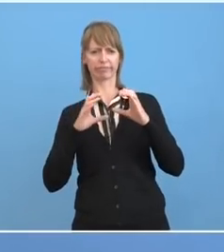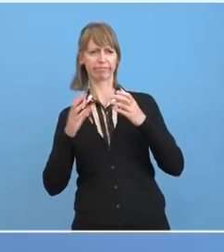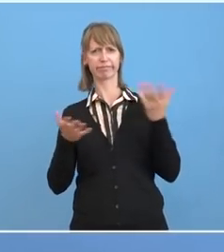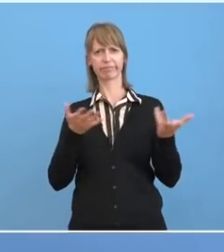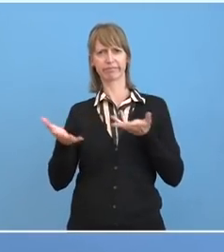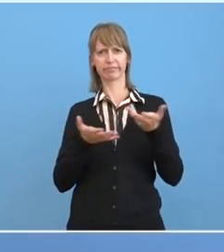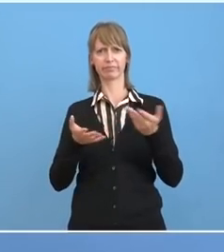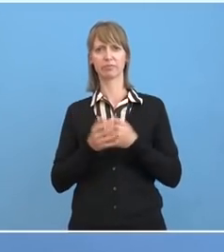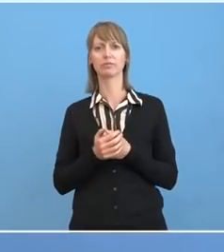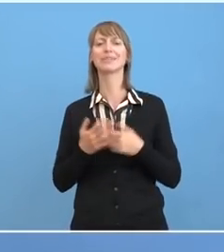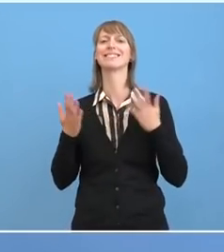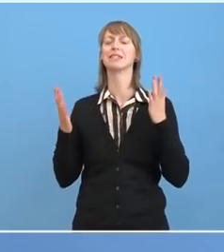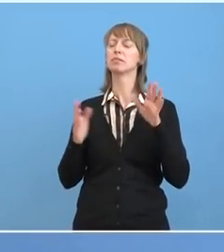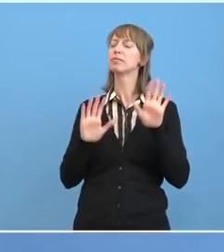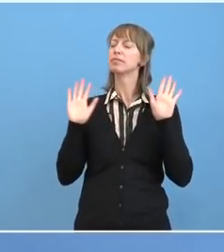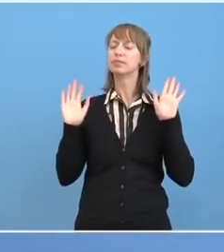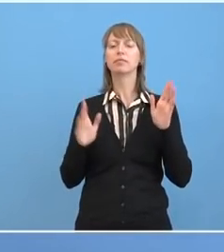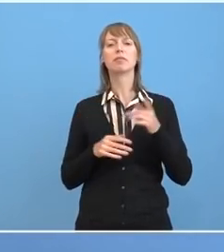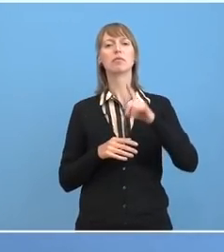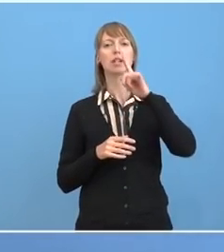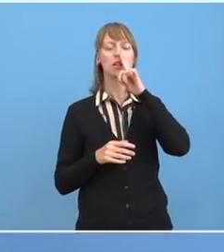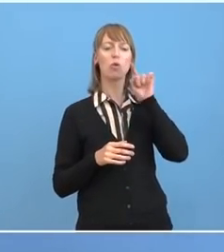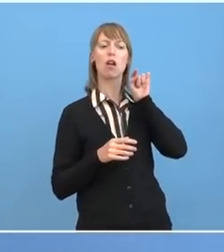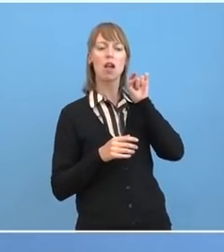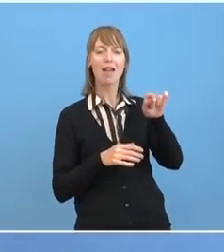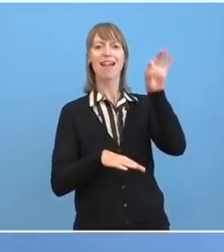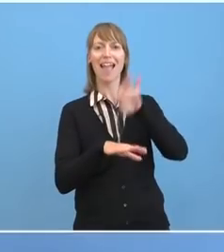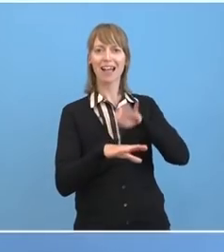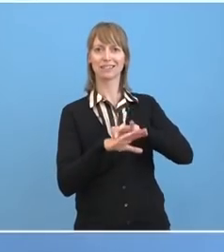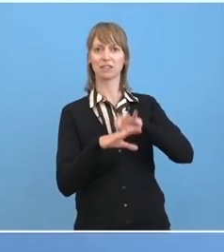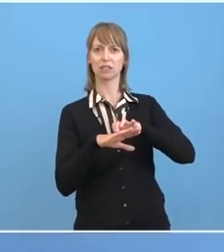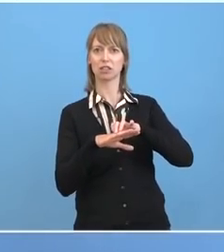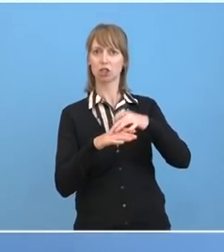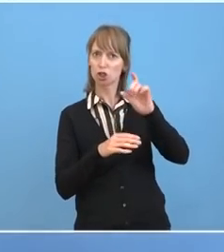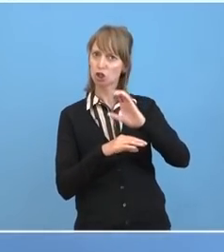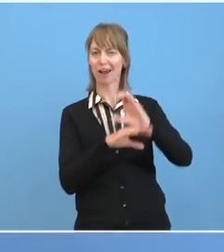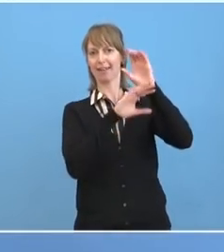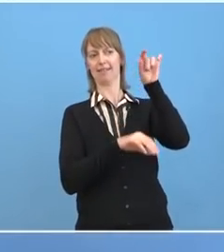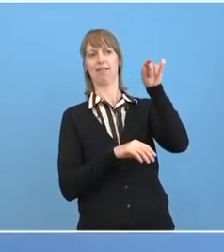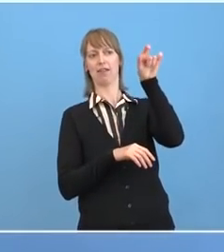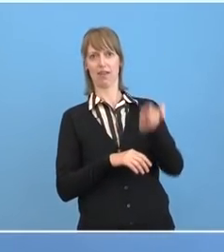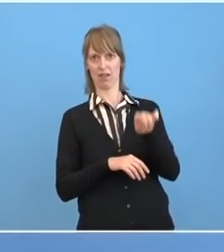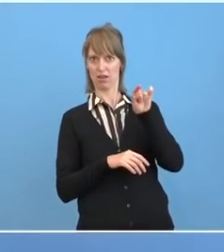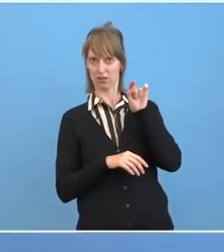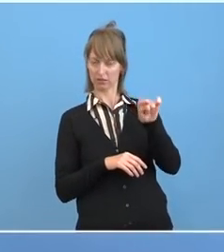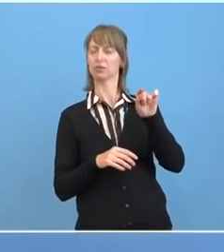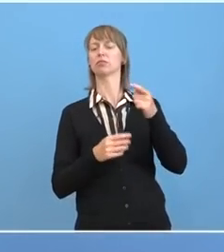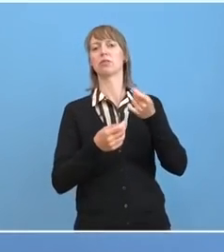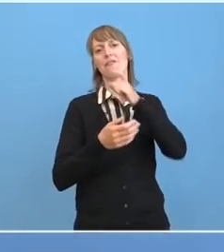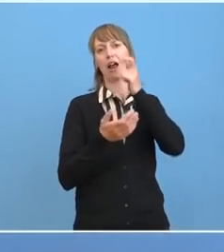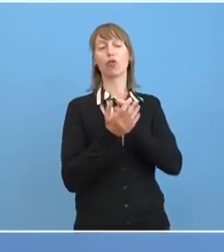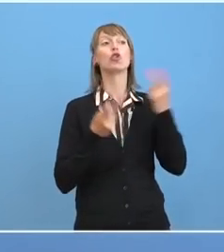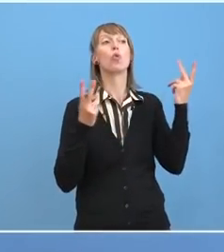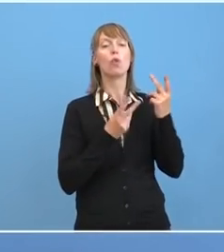es ist ausschließlich Sache der Ärzte, der Charité, der behandelnden Ärzte und oder der Familie, über den